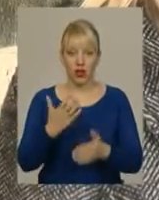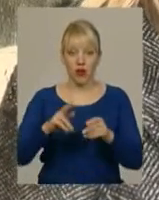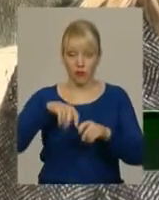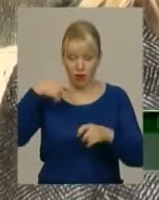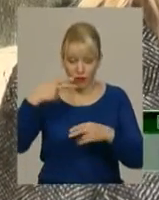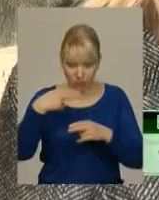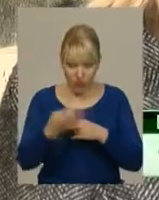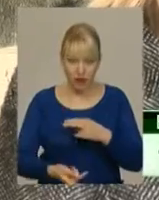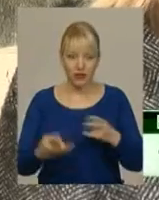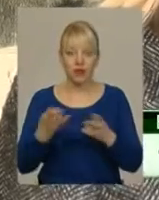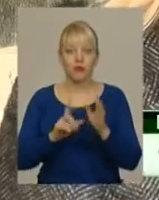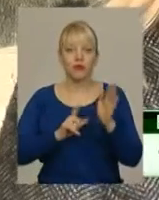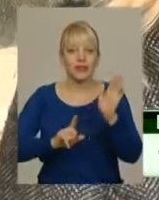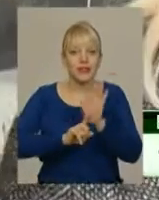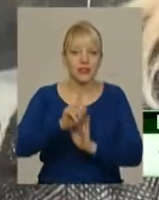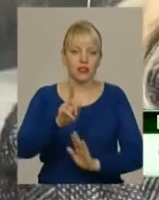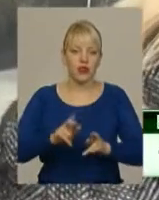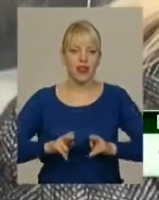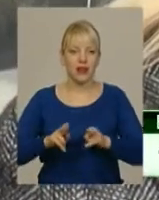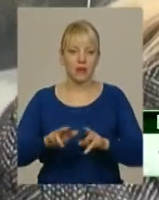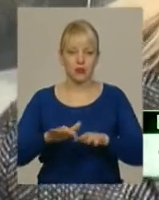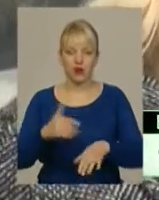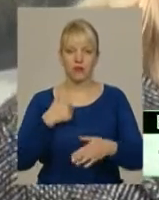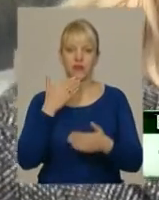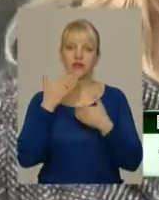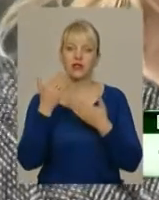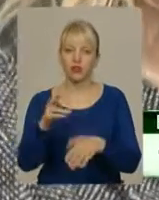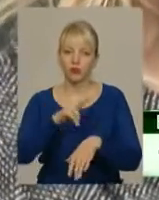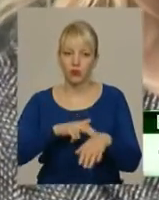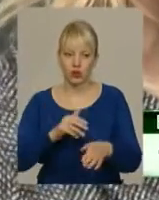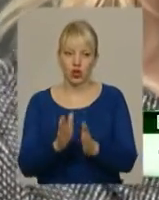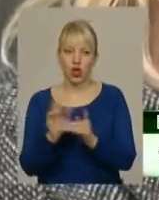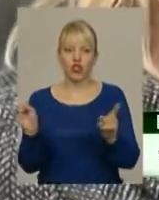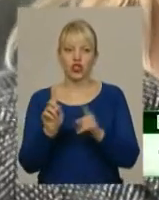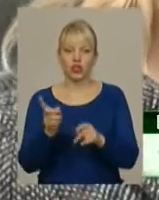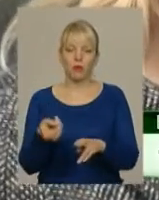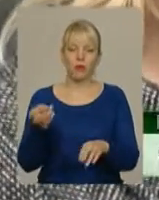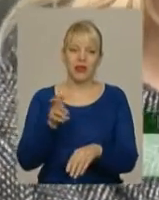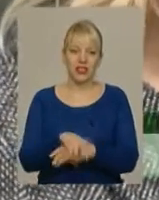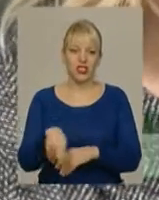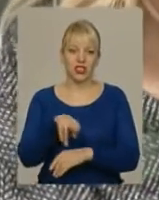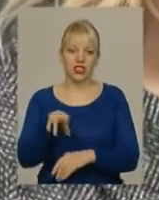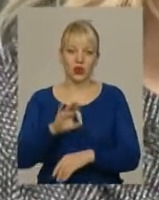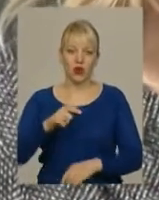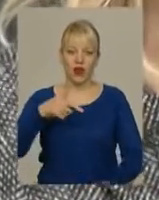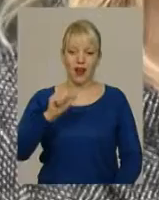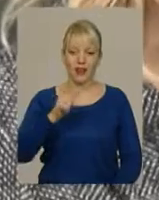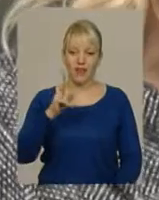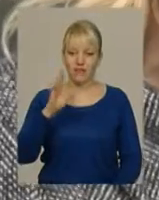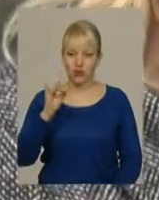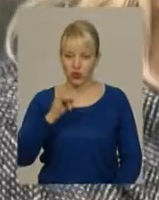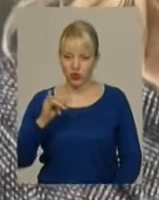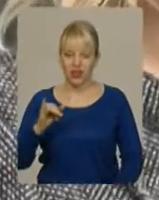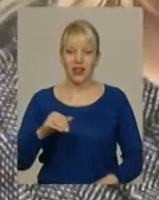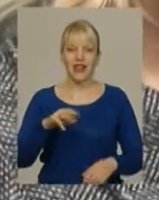одразу кримінальна справа. Ми зверталися в поліцію, щоб прийшли до Гаєвської Тетяни в